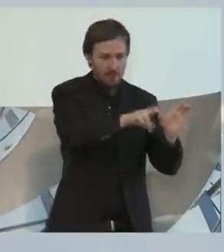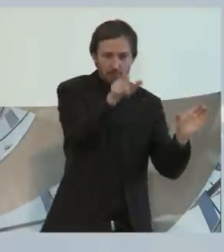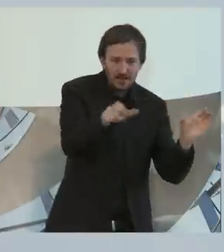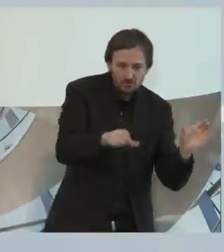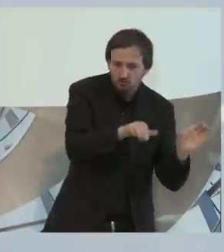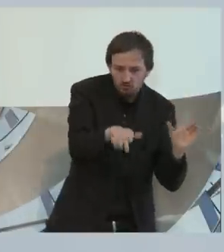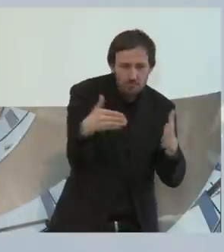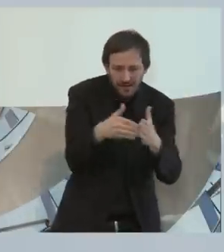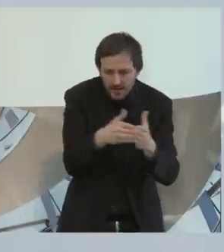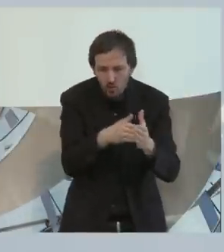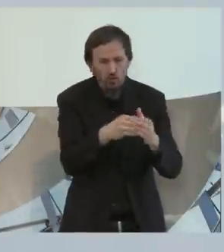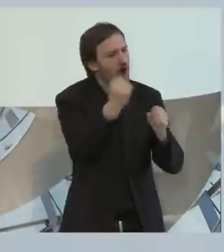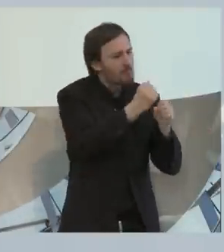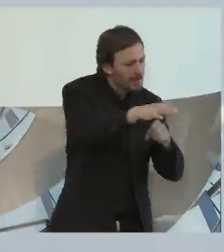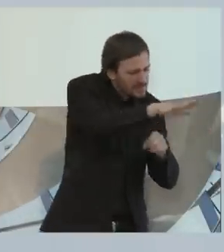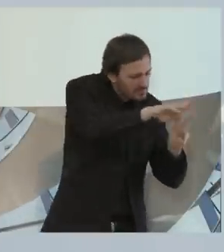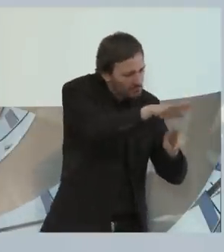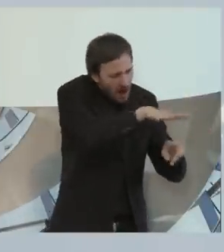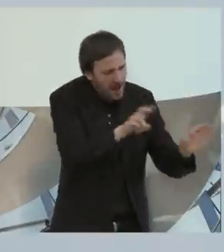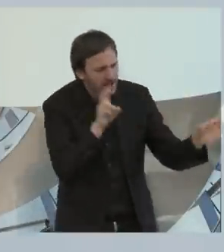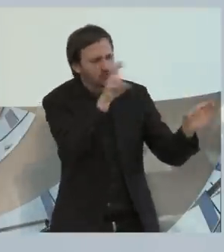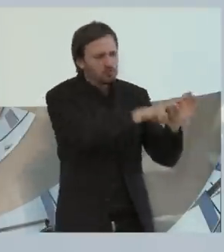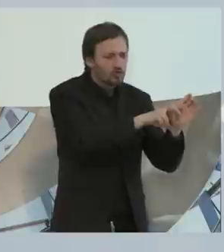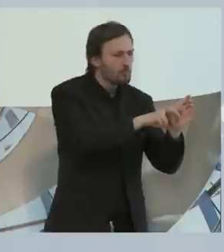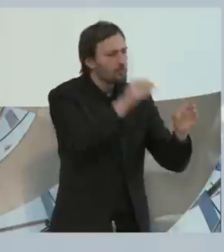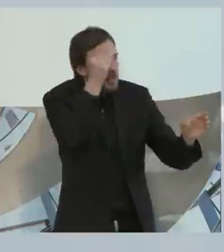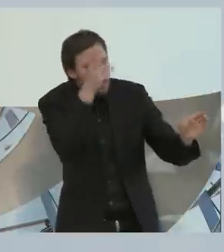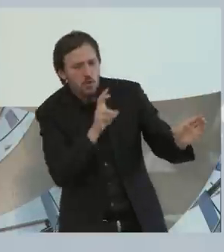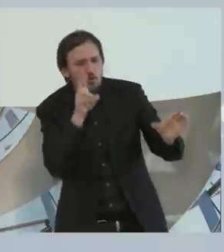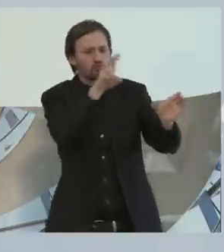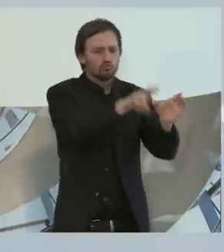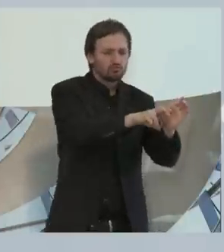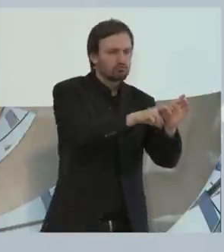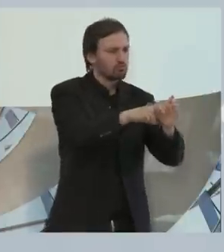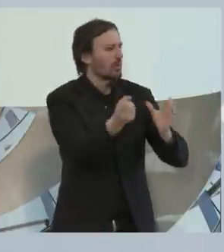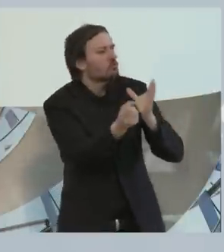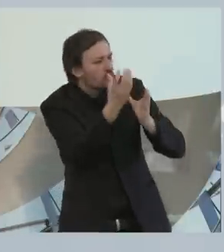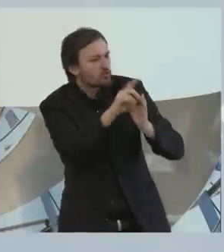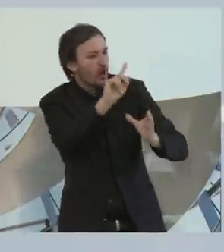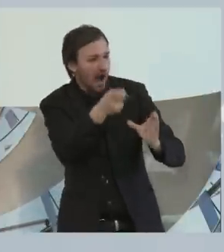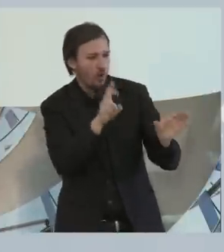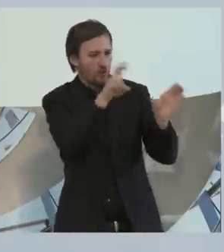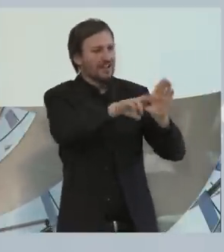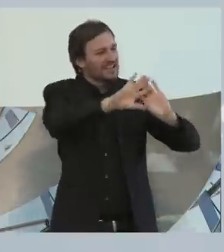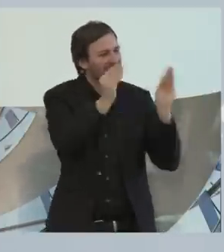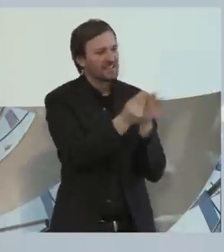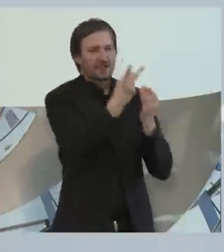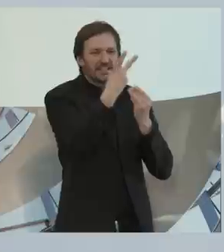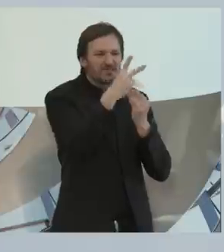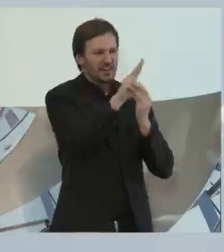der Arbeitswelt, in Bildung, als auch in Kultur innerhalb der Gesellschaft. 20 Arbeitsaufträge.